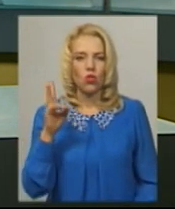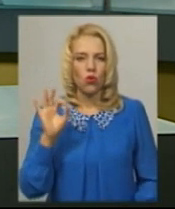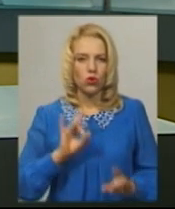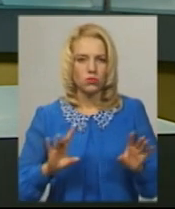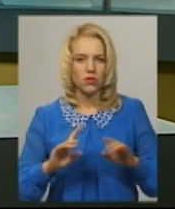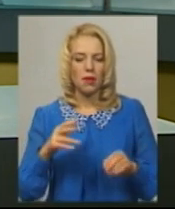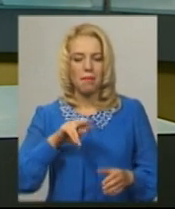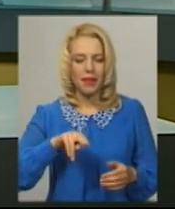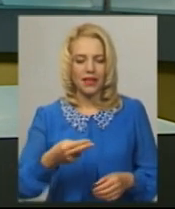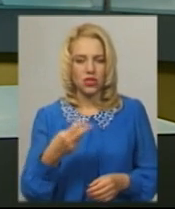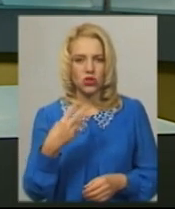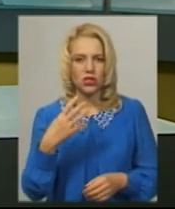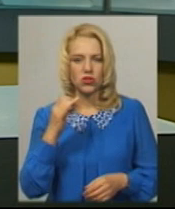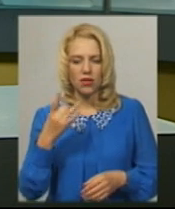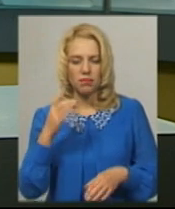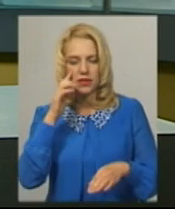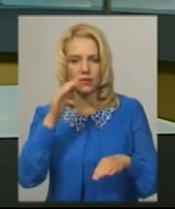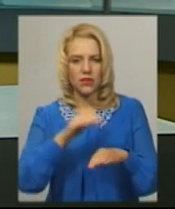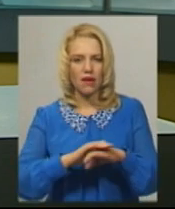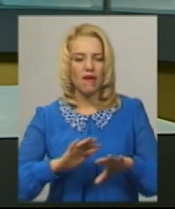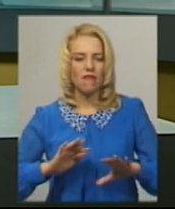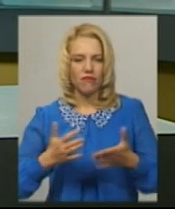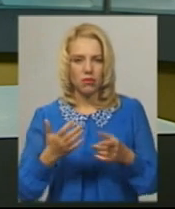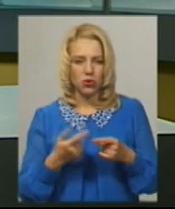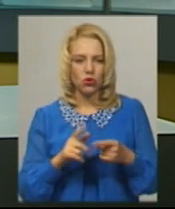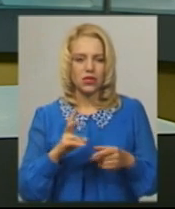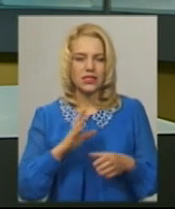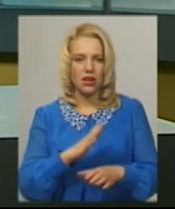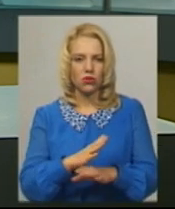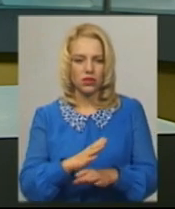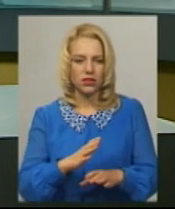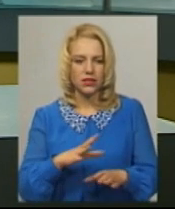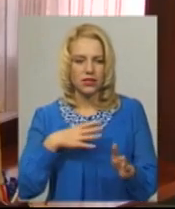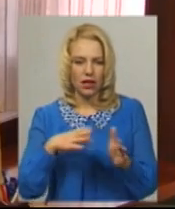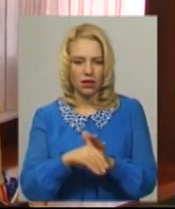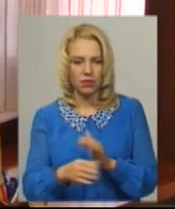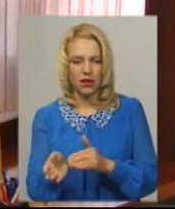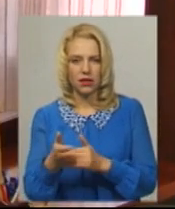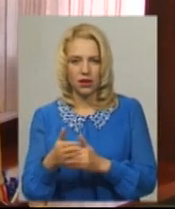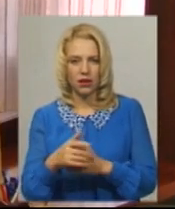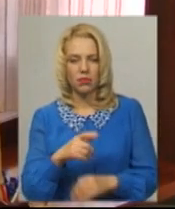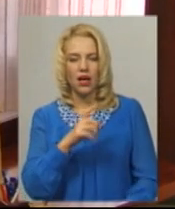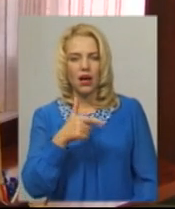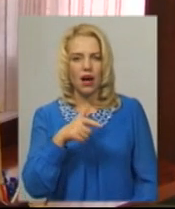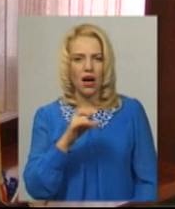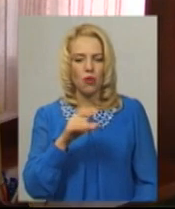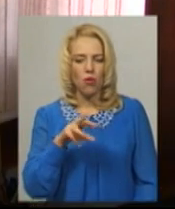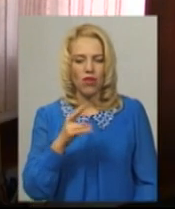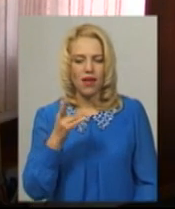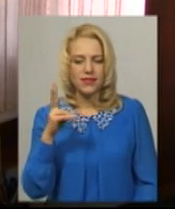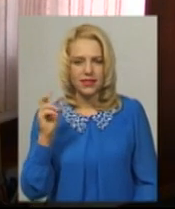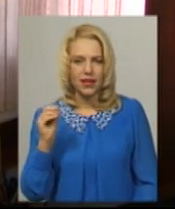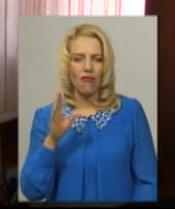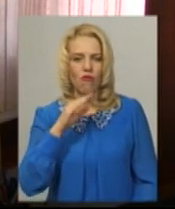серпня зафіксували випадок загибелі риби на Гарманянському водосховищі. Органи місцевого самоврядування до цього питання